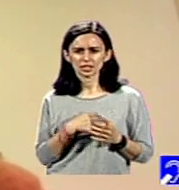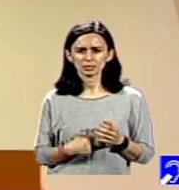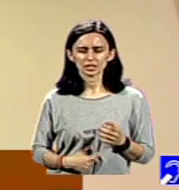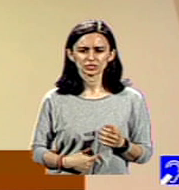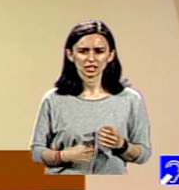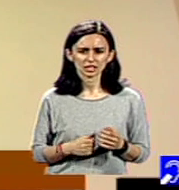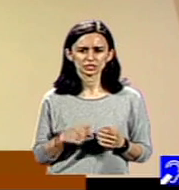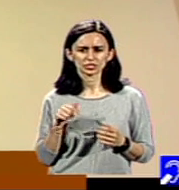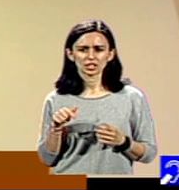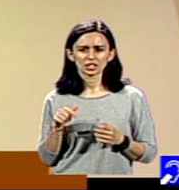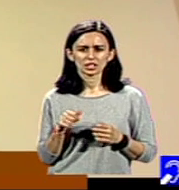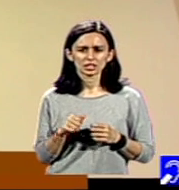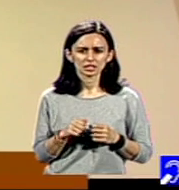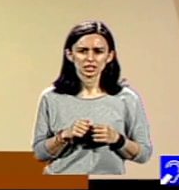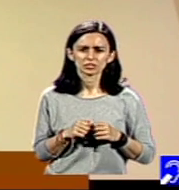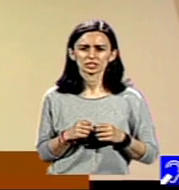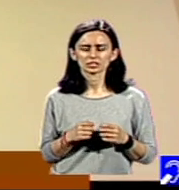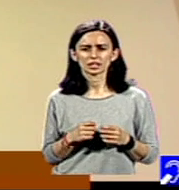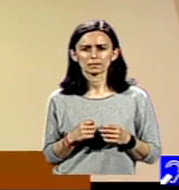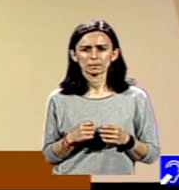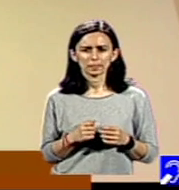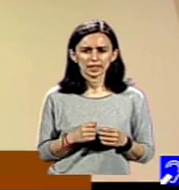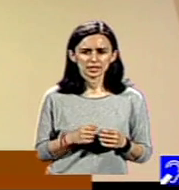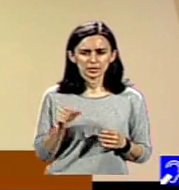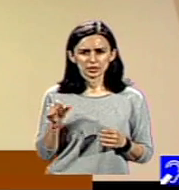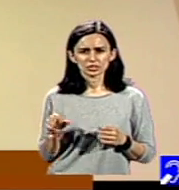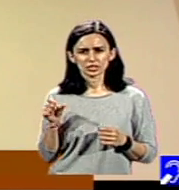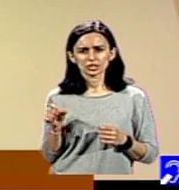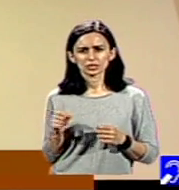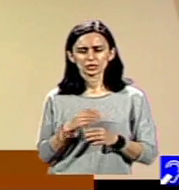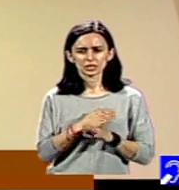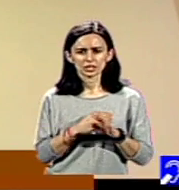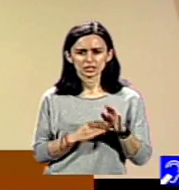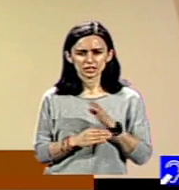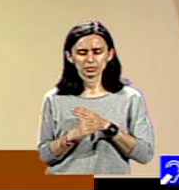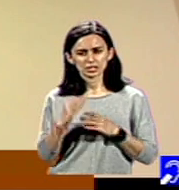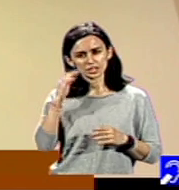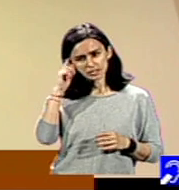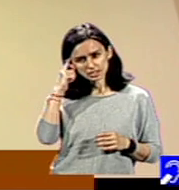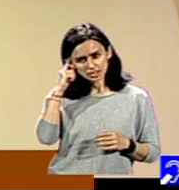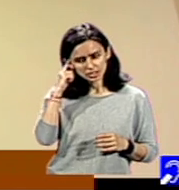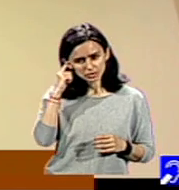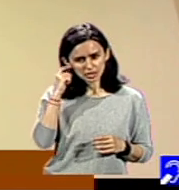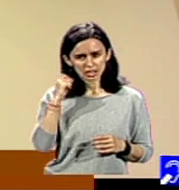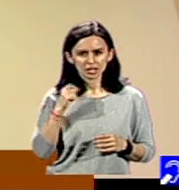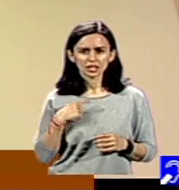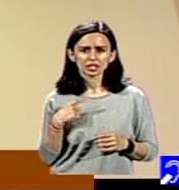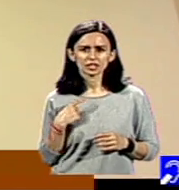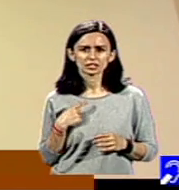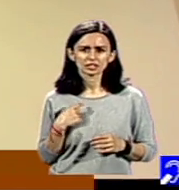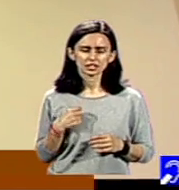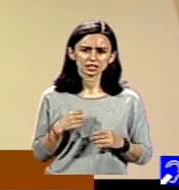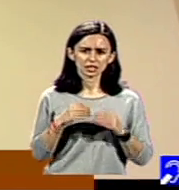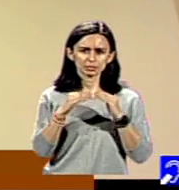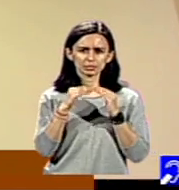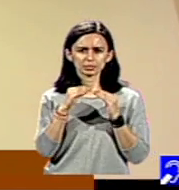împuternicire a persoanelor cu dizabilități intelectuale face parte din programul centrelor noastre de zi